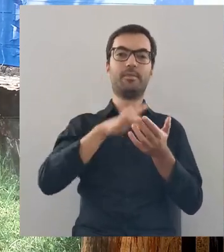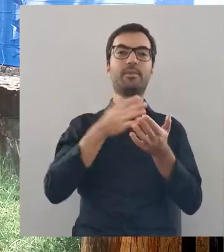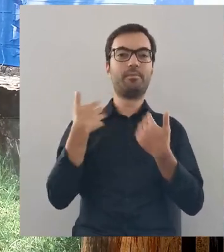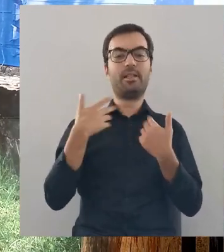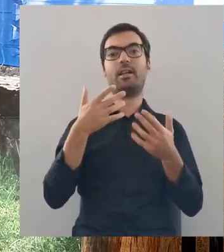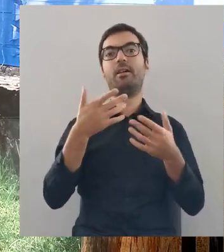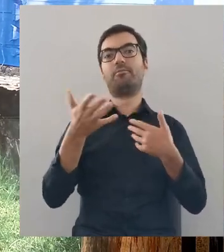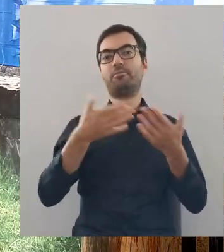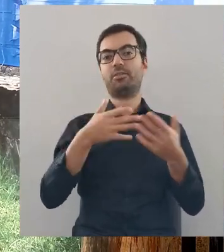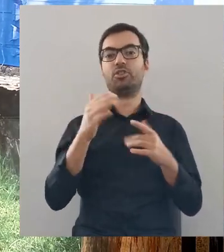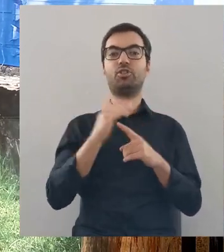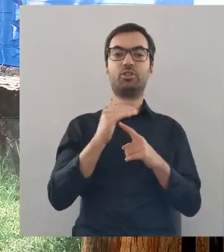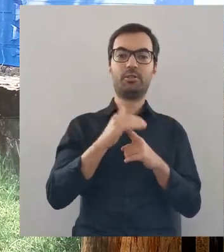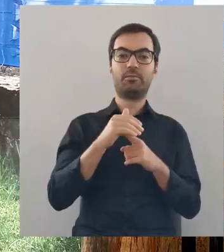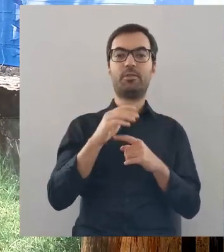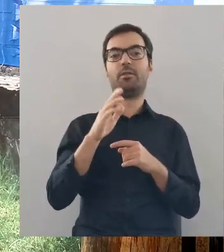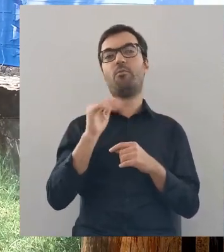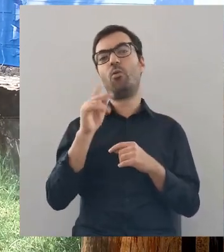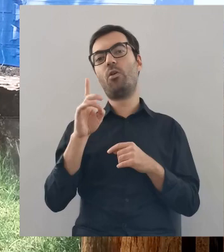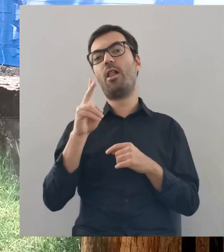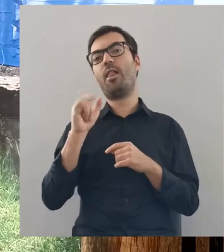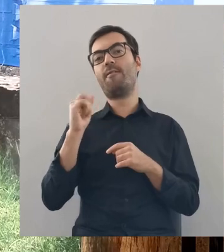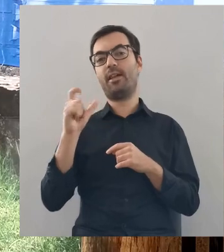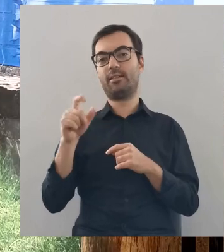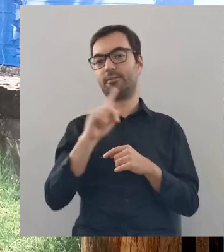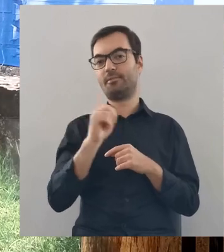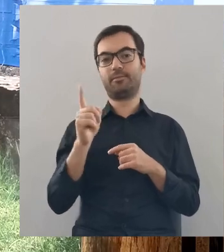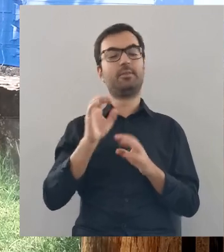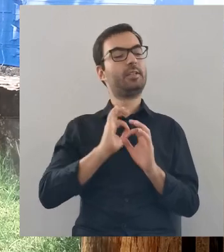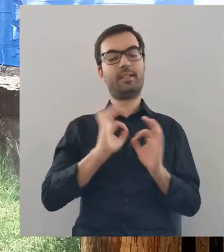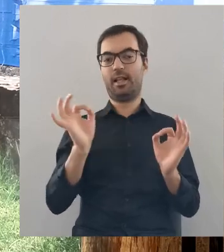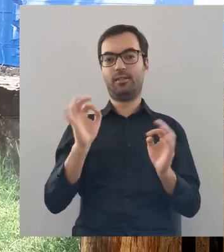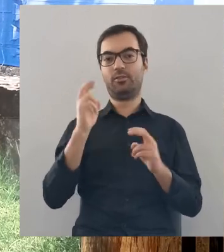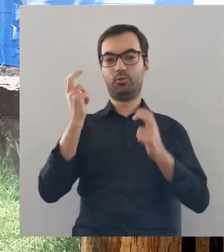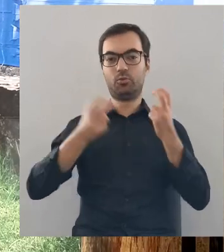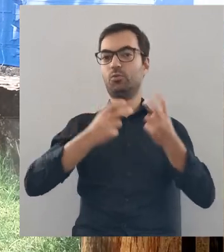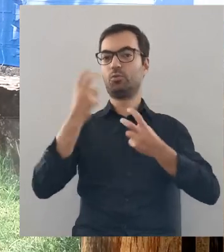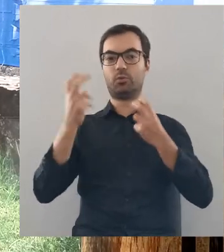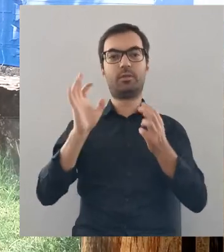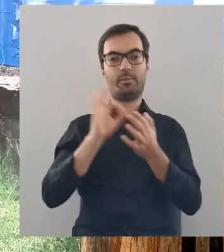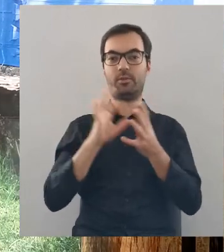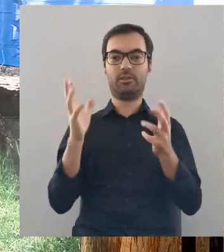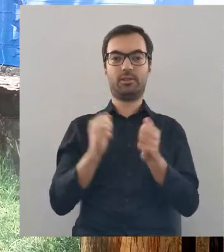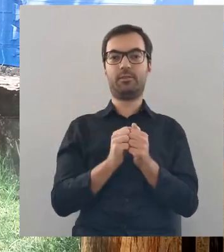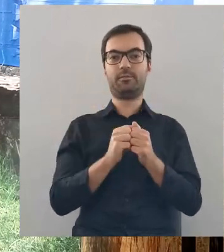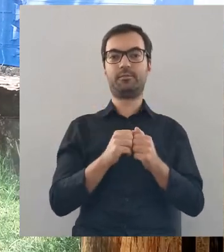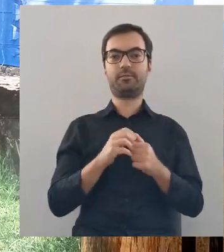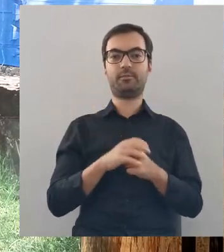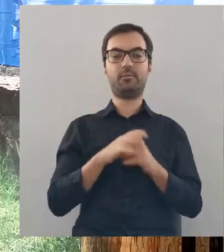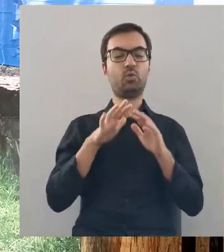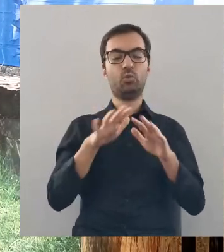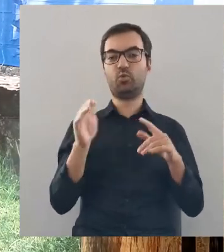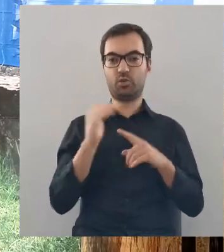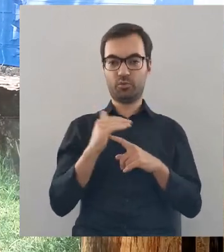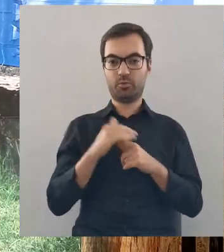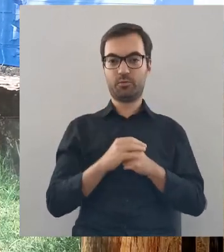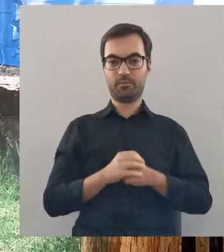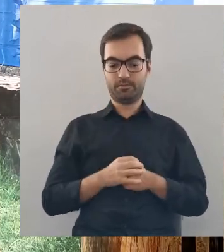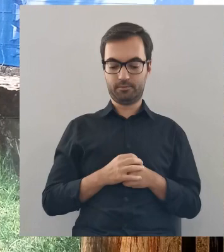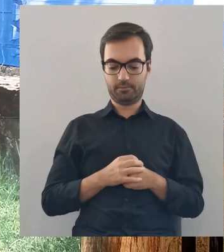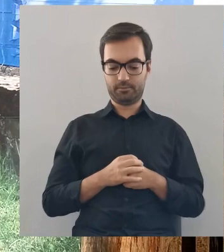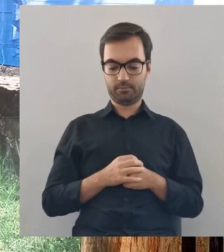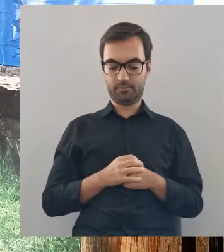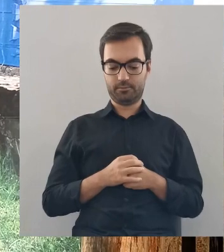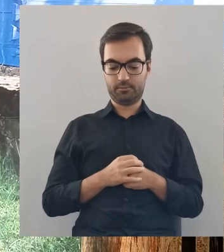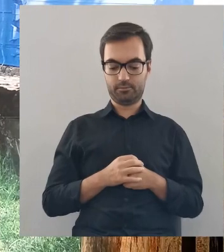na grzyby. Nad Bóg albo nad Liwiec, to tam koniecznie. I szukać na pewno znajdzie się tych grzybów całe